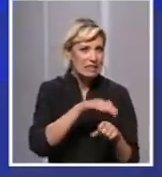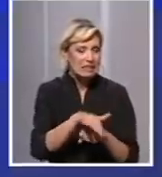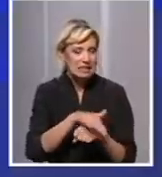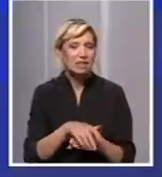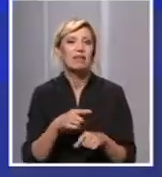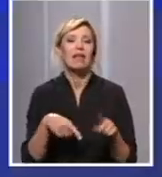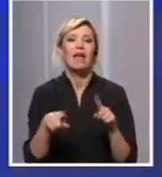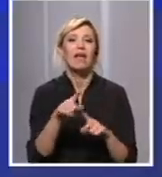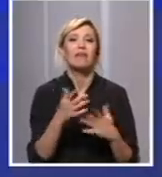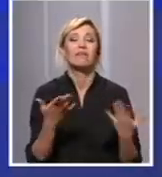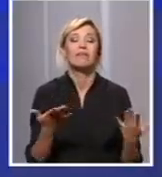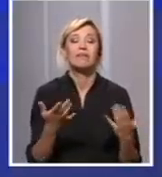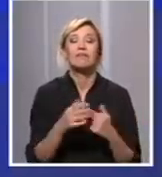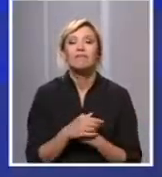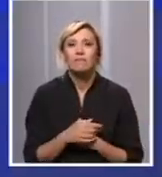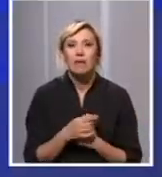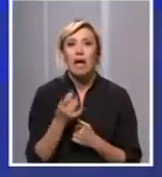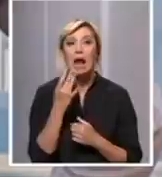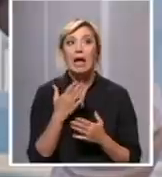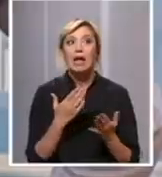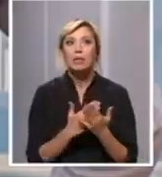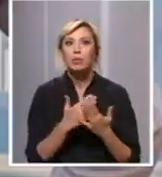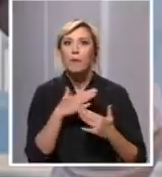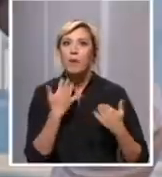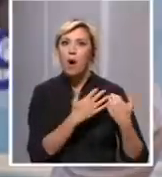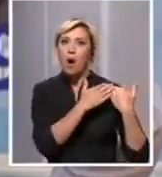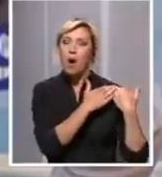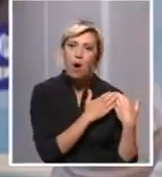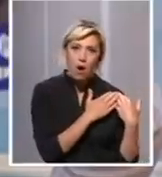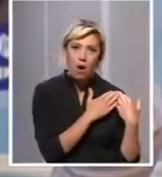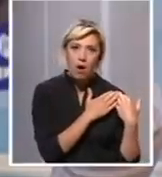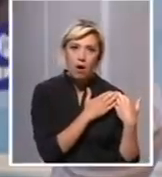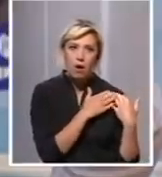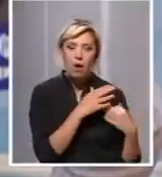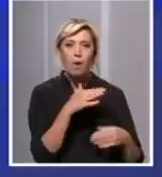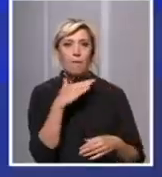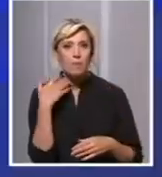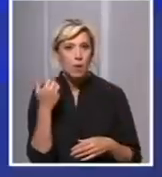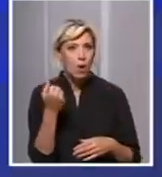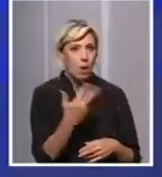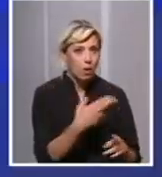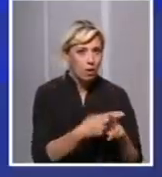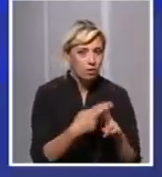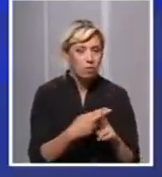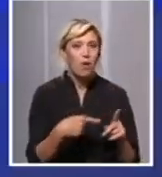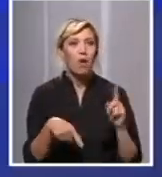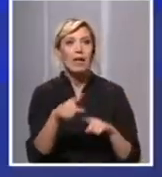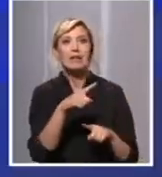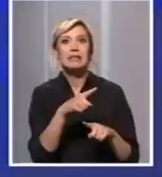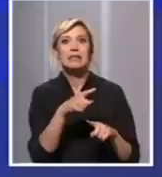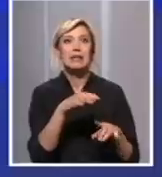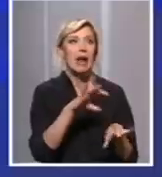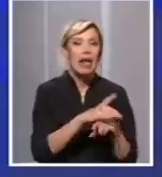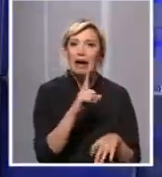dođe do jednog momenta kada je veće opterećenje zdravstvenog sistema, kada su veće potrebe u odnosu na mogućnost da se